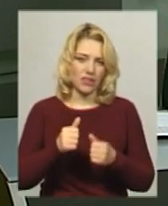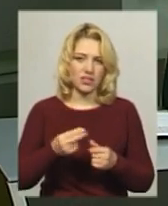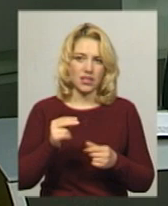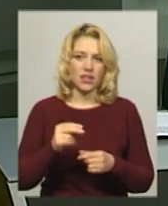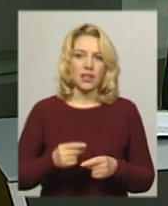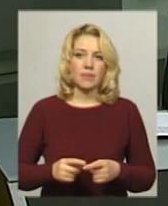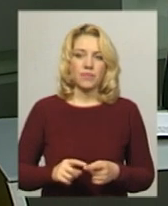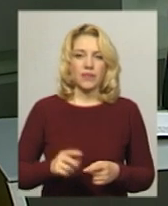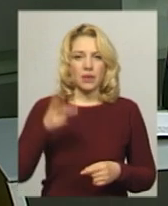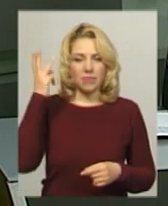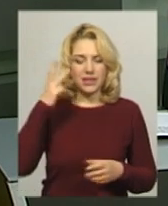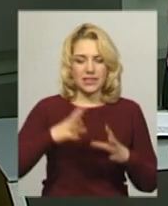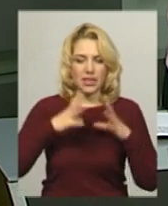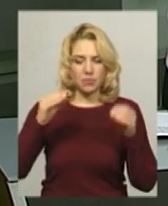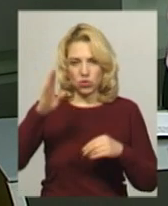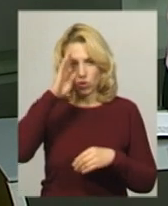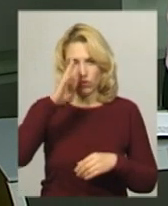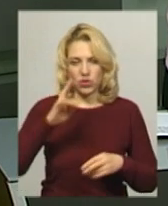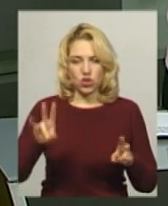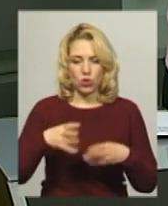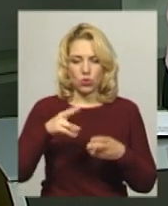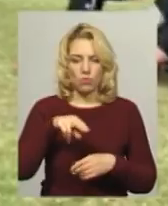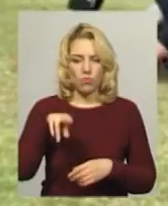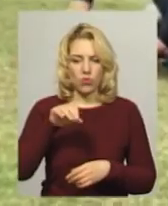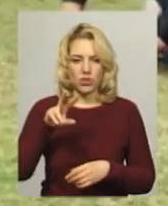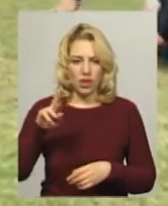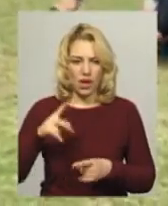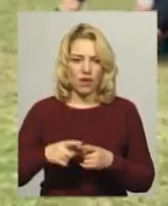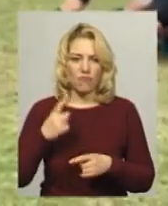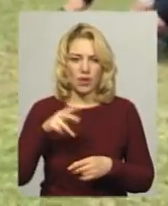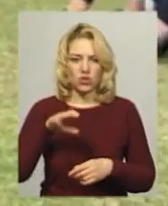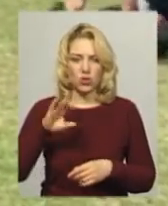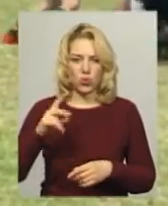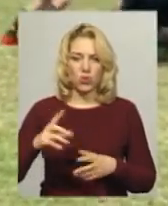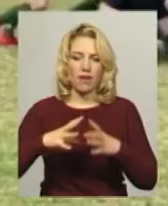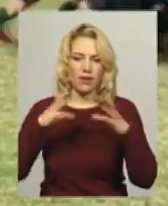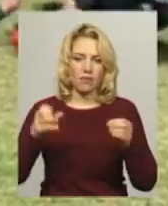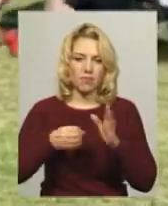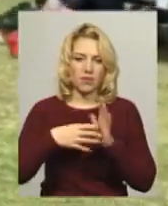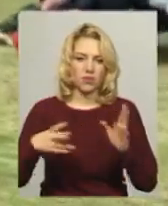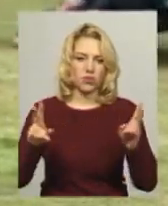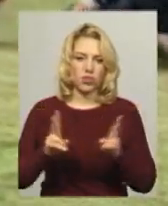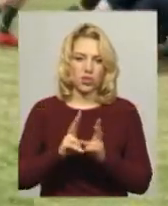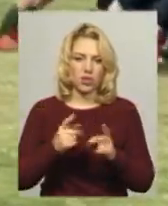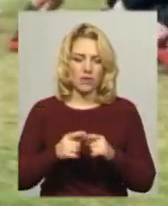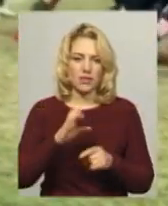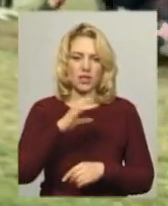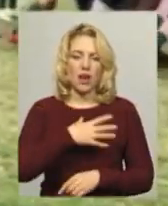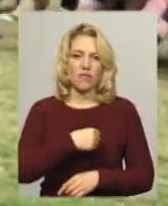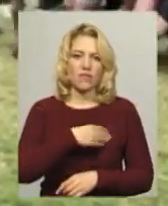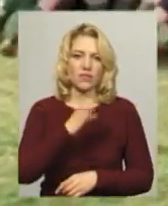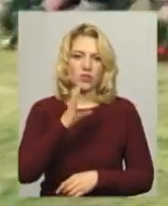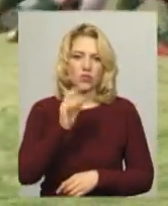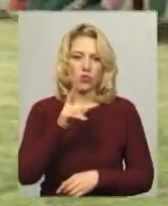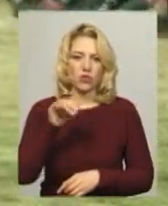Хмельницький рихбійний чоловічий клуб «Поділля» у першому турі чемпіонату України з регбі-15 зустрічався з Люським Соколом. Віце